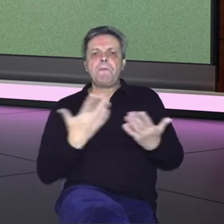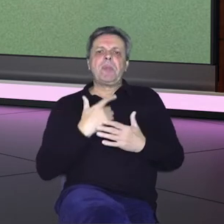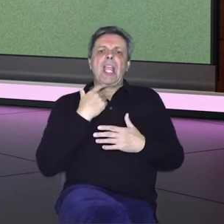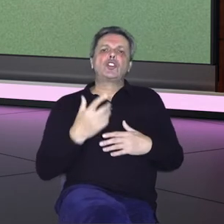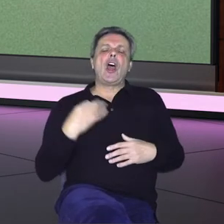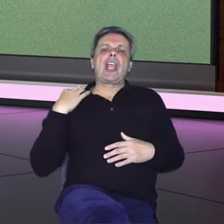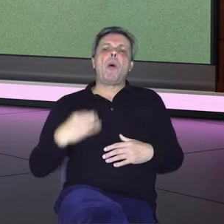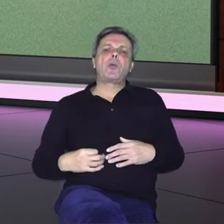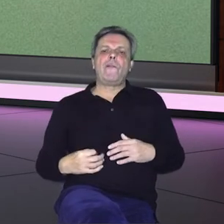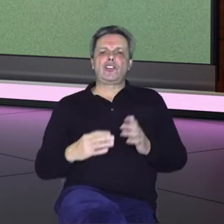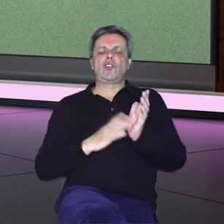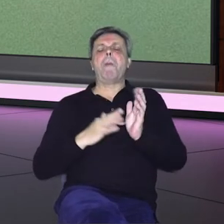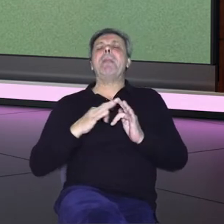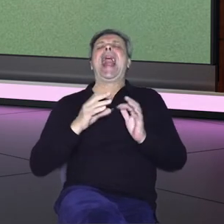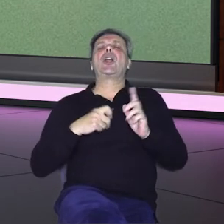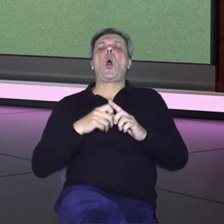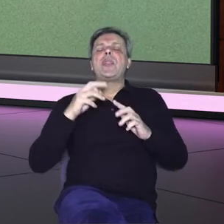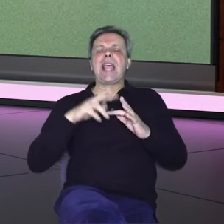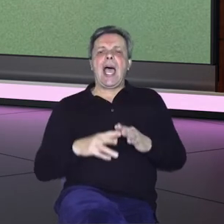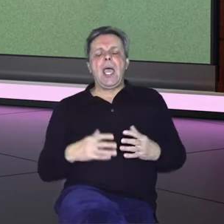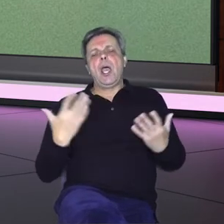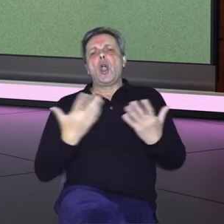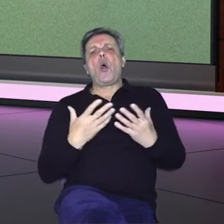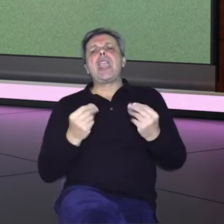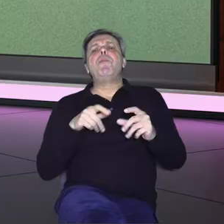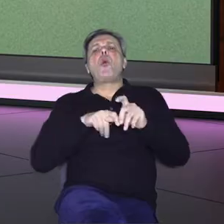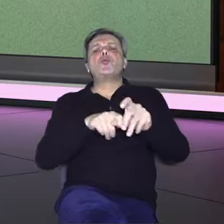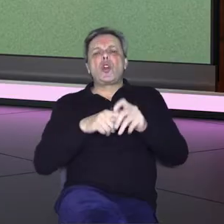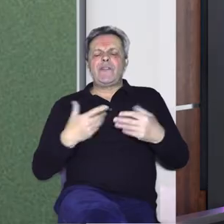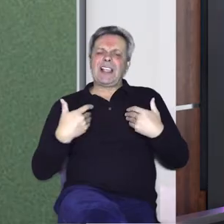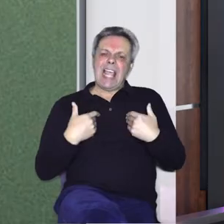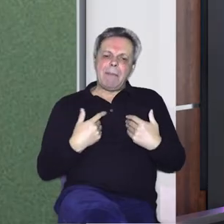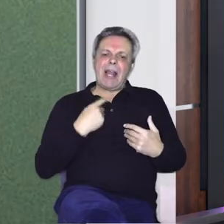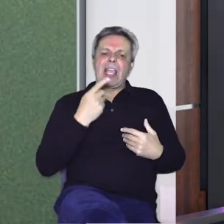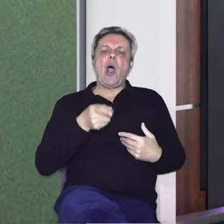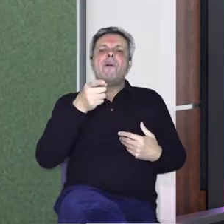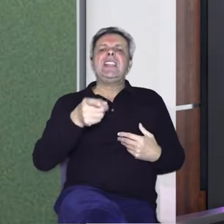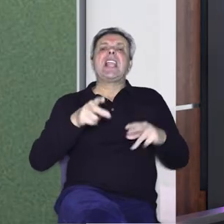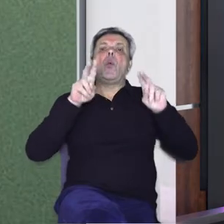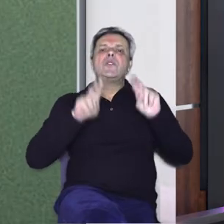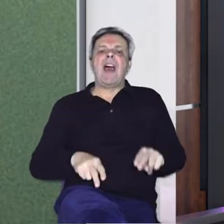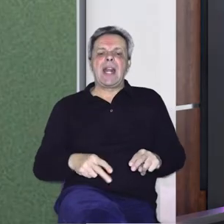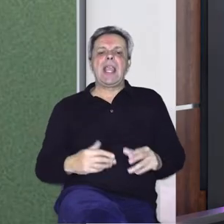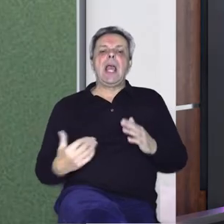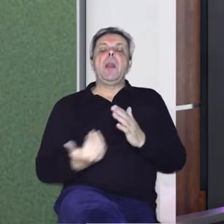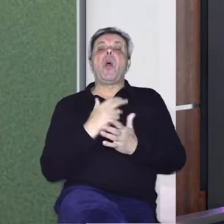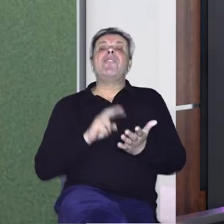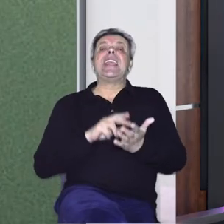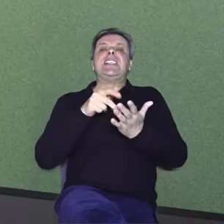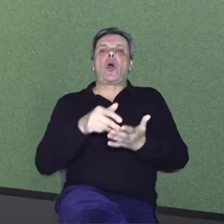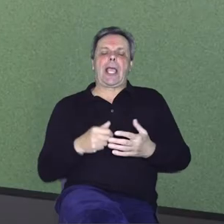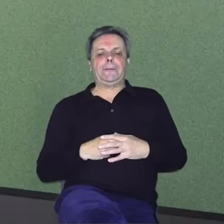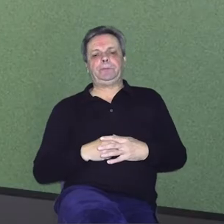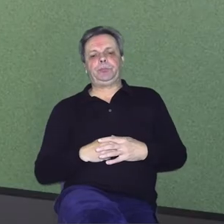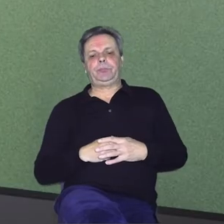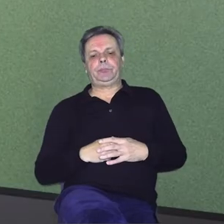rekao profesor Željko Markuta, koji je isto također puno surađivao s nama, rekao je vi ste u biti novi iskorak.